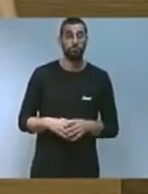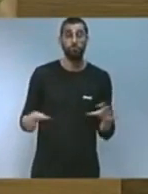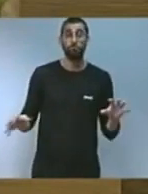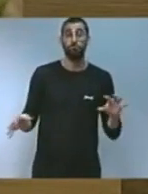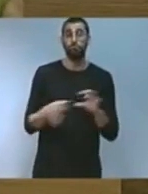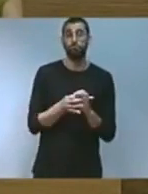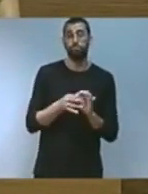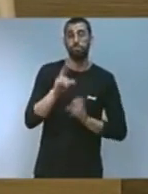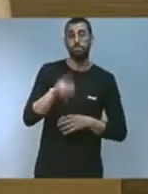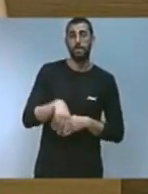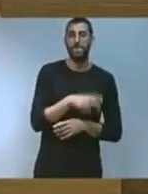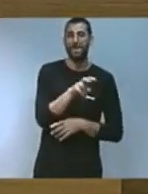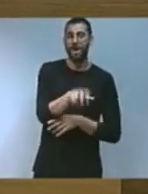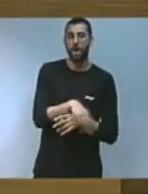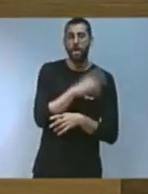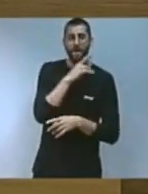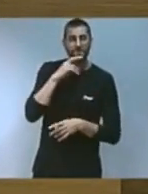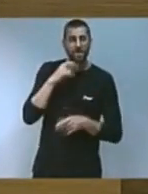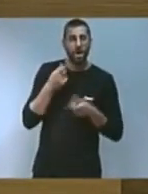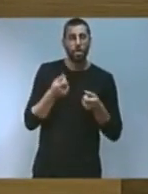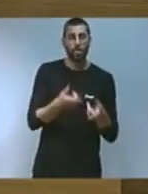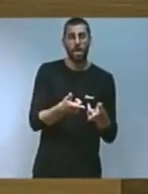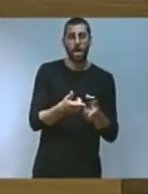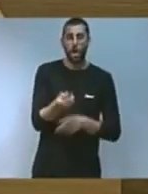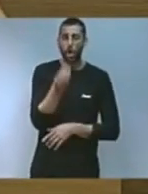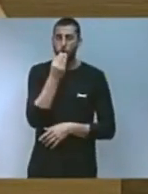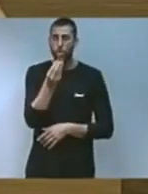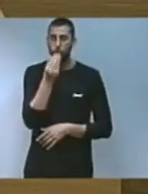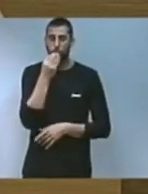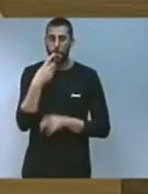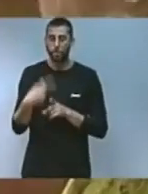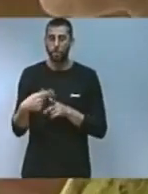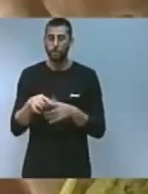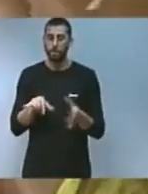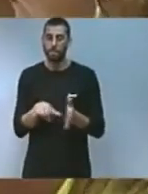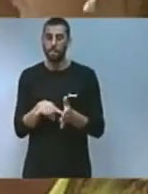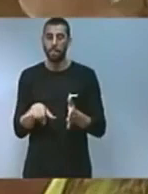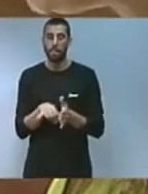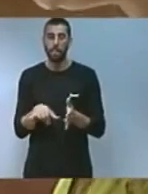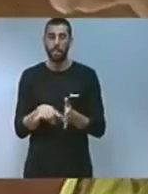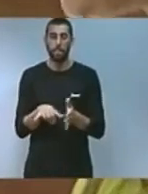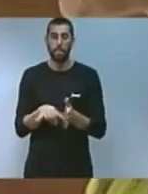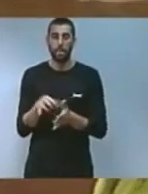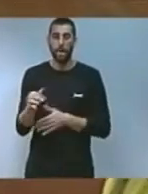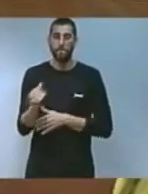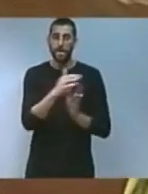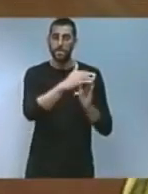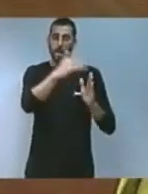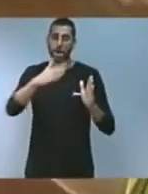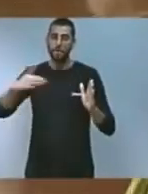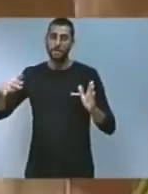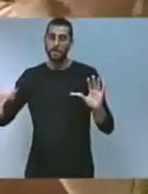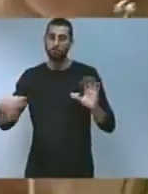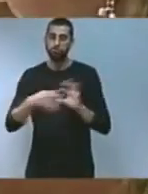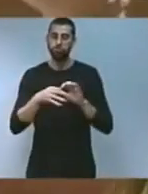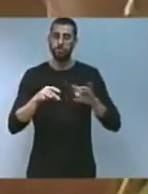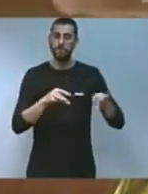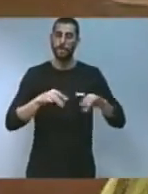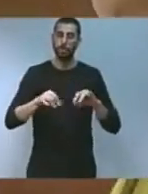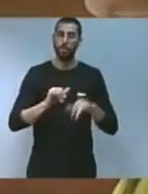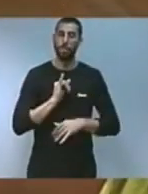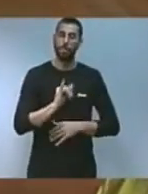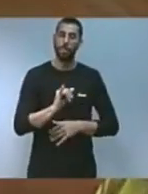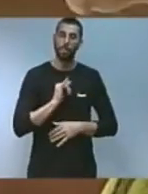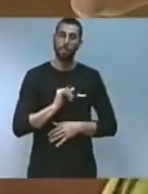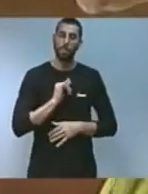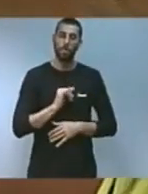en valor de l'Horta del valor de consumir productes de proximitat i de mantindre un paisatge arrelat al territori i que ens identifica tenint